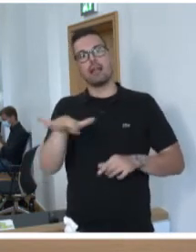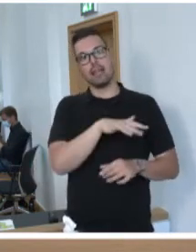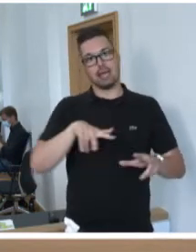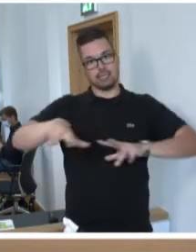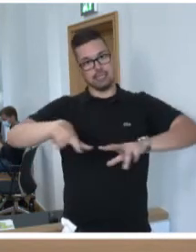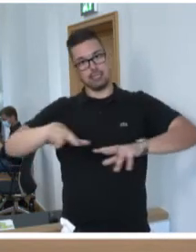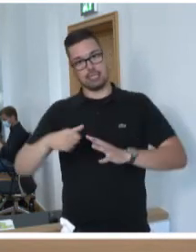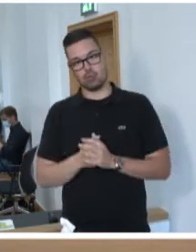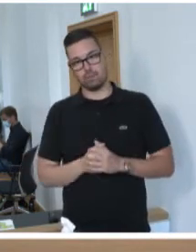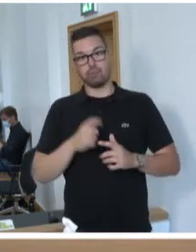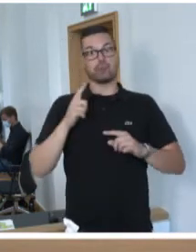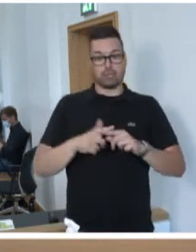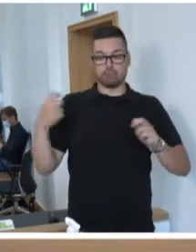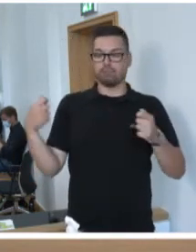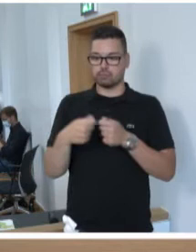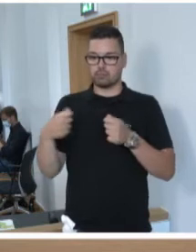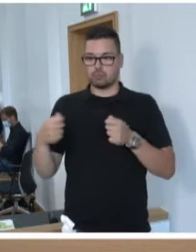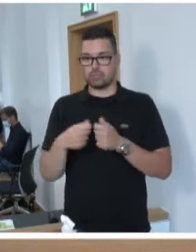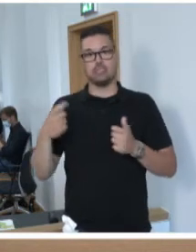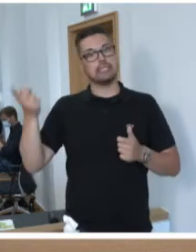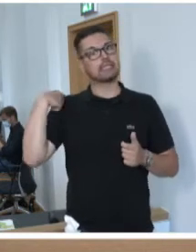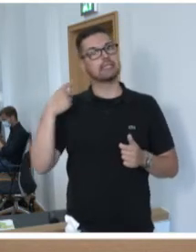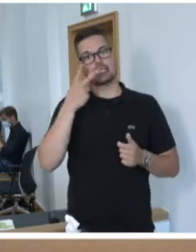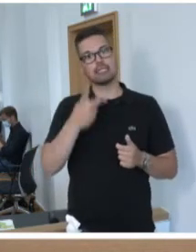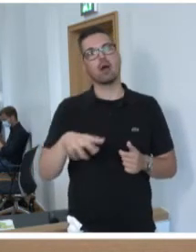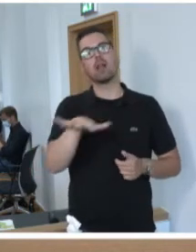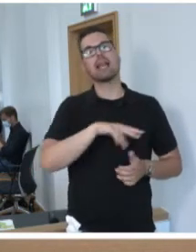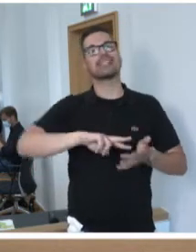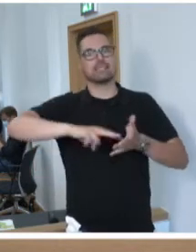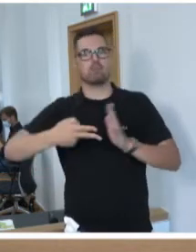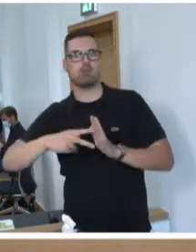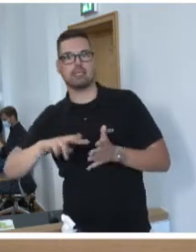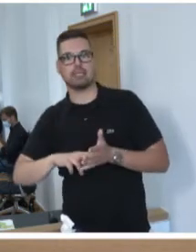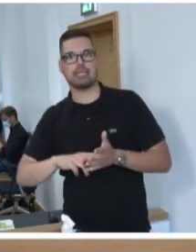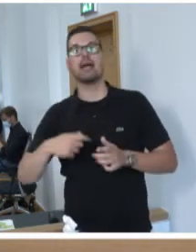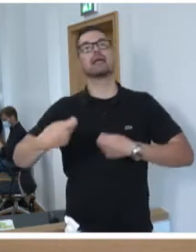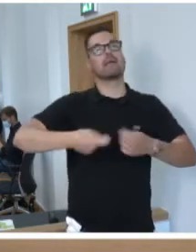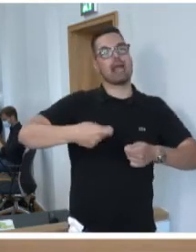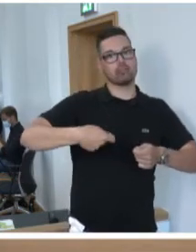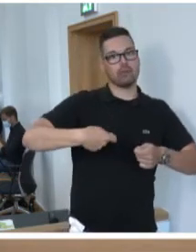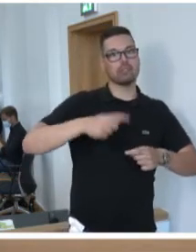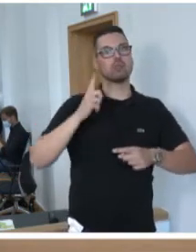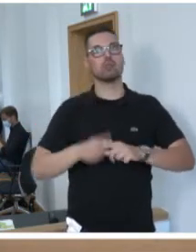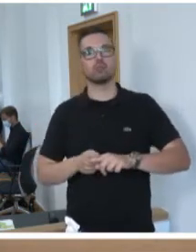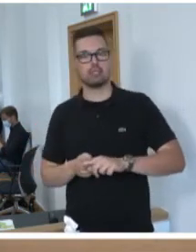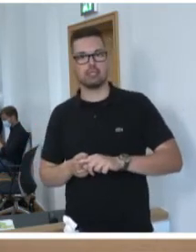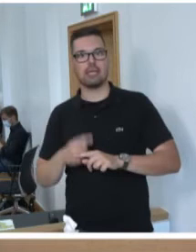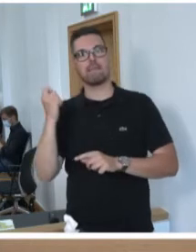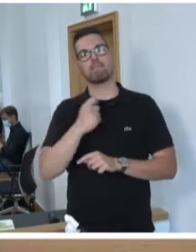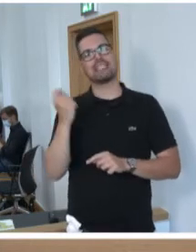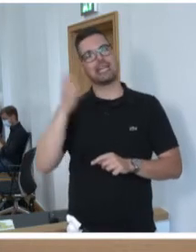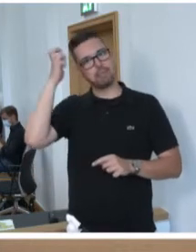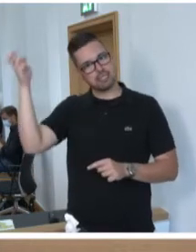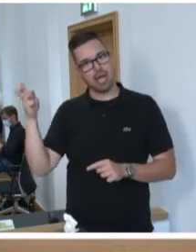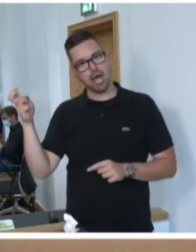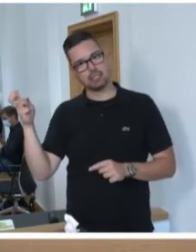Und auch ein Bündnis, das haben wir gestern gesehen, zwischen der Landespolitik, den Gewerkschaften und den Betriebsräten.